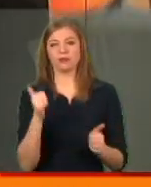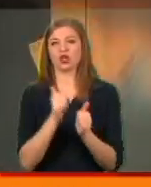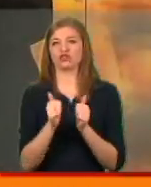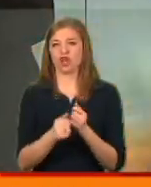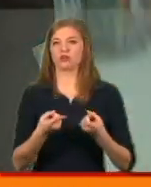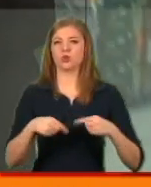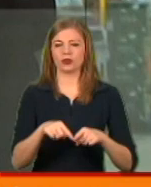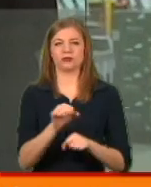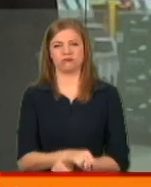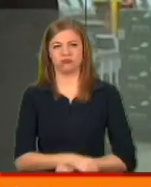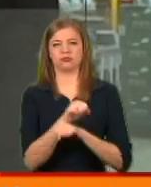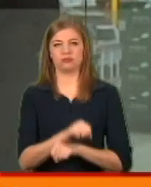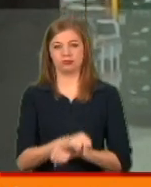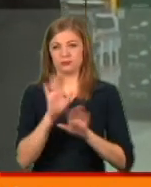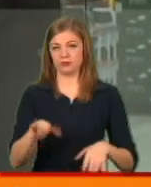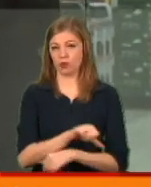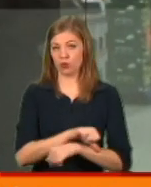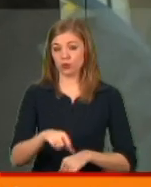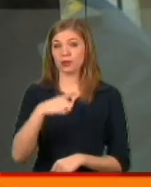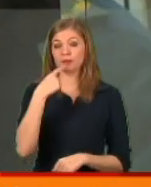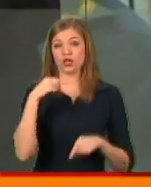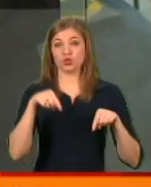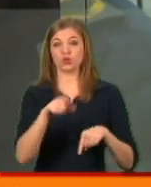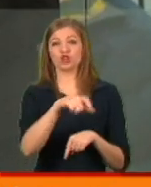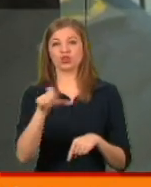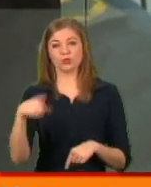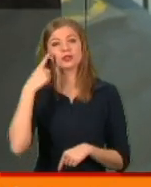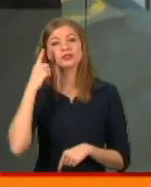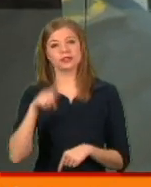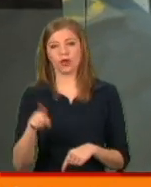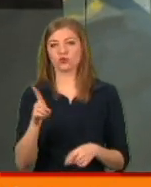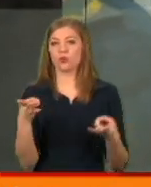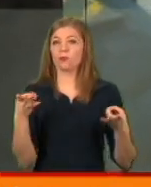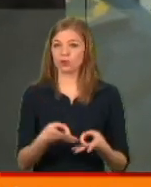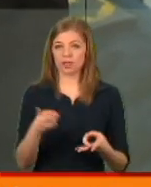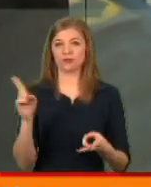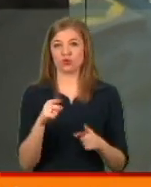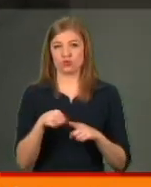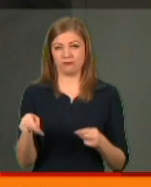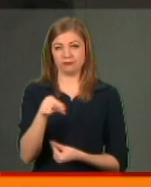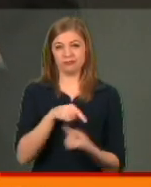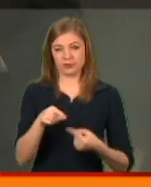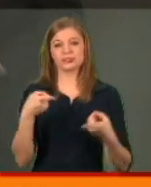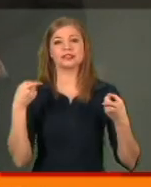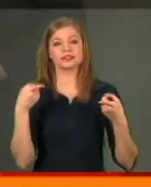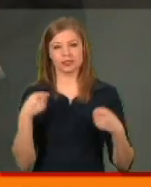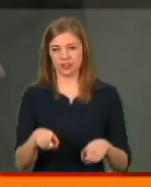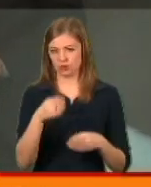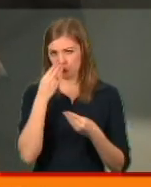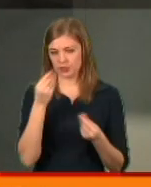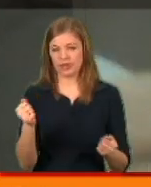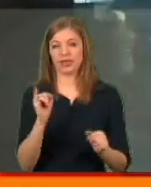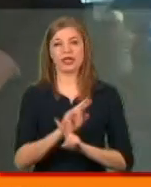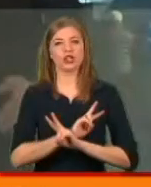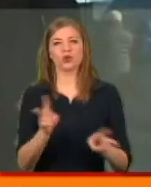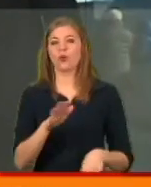організовує акції протесту на кордоні. Каже, тутешні люди знають, що потрібно, аби човниковий бізнес дійсно зник. І